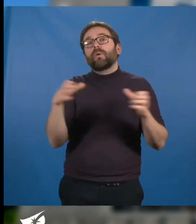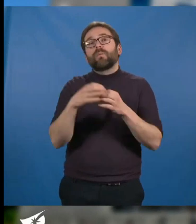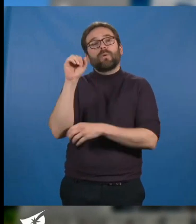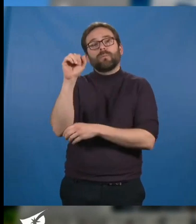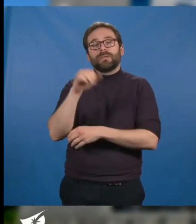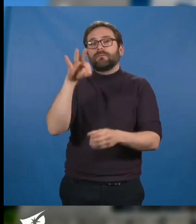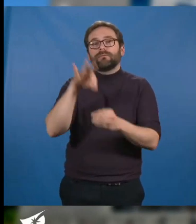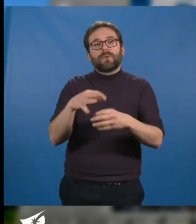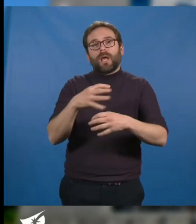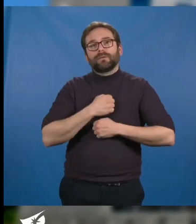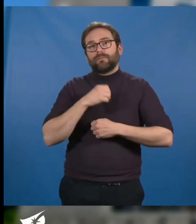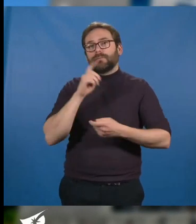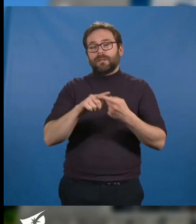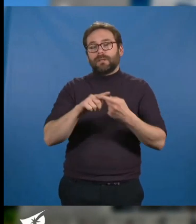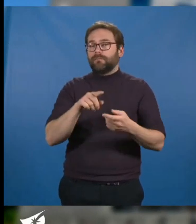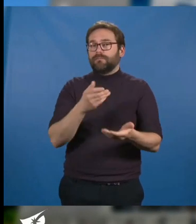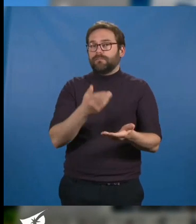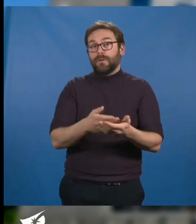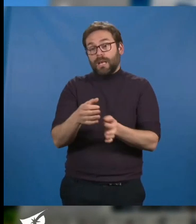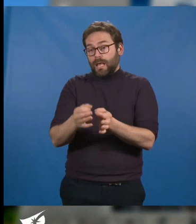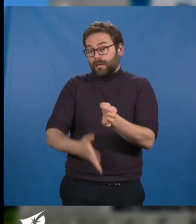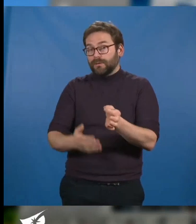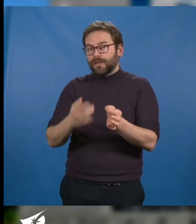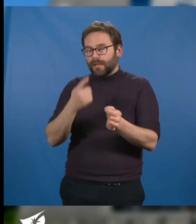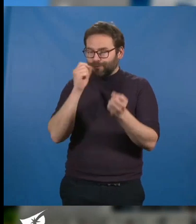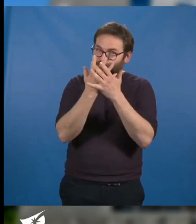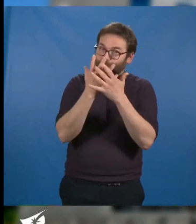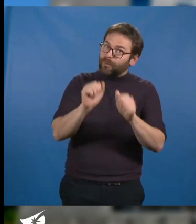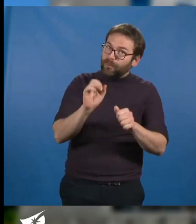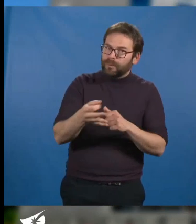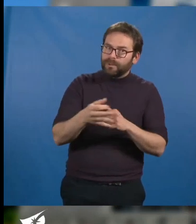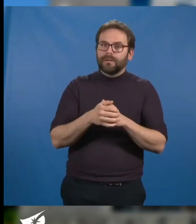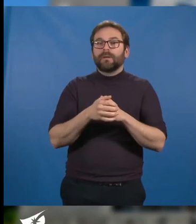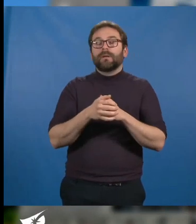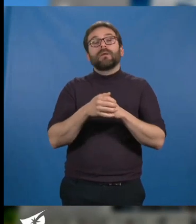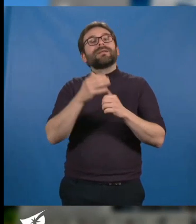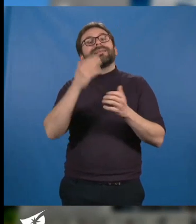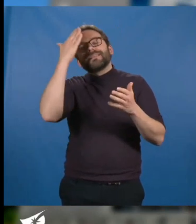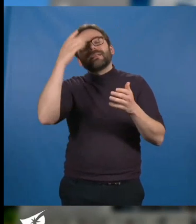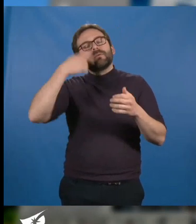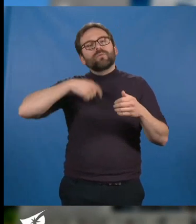délibération dont les résultats pourraient nous surprendre si nous gardons l'esprit ouvert. Je vous remercie. remercie.